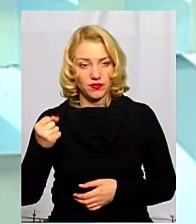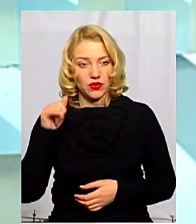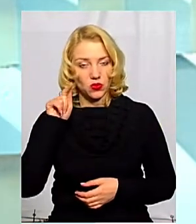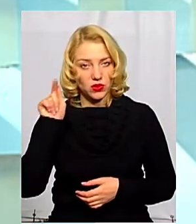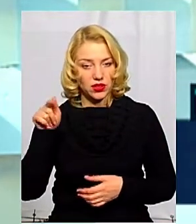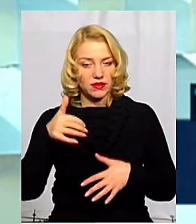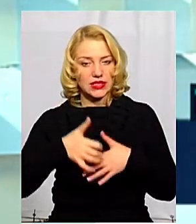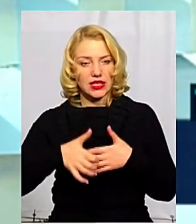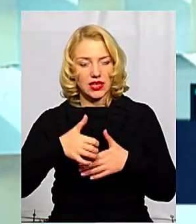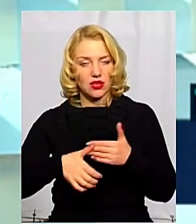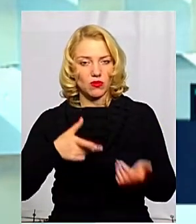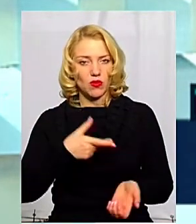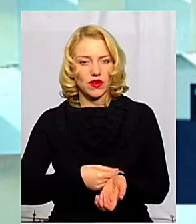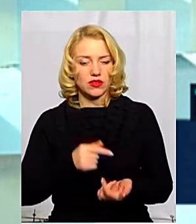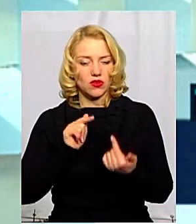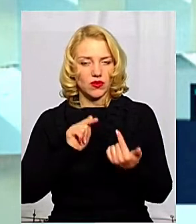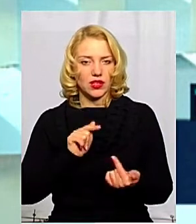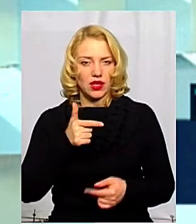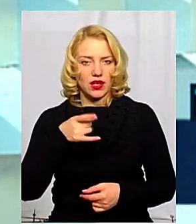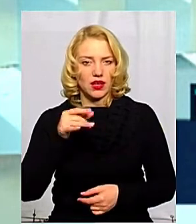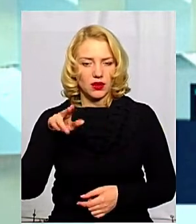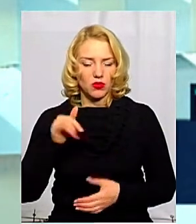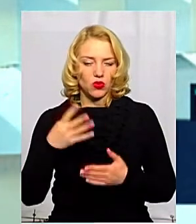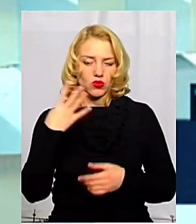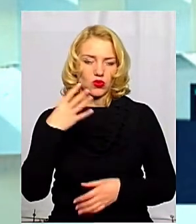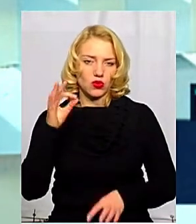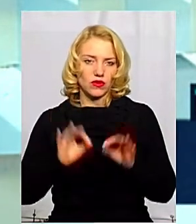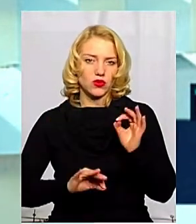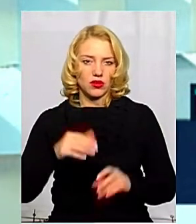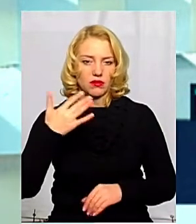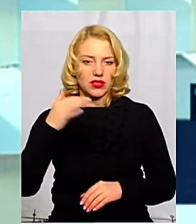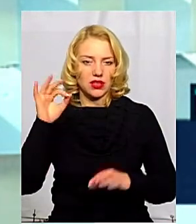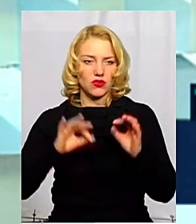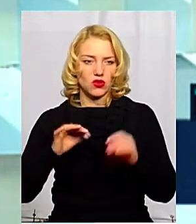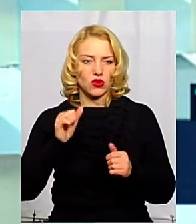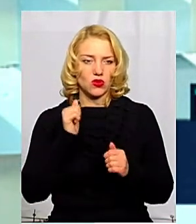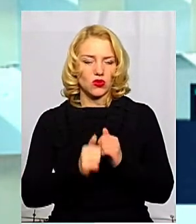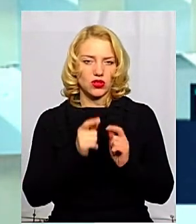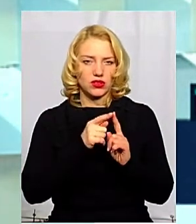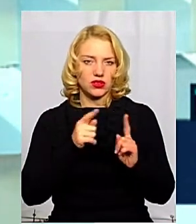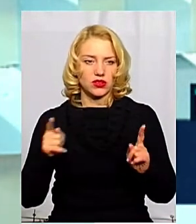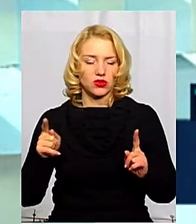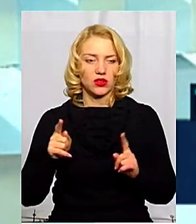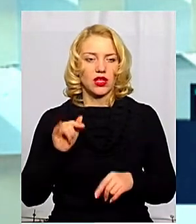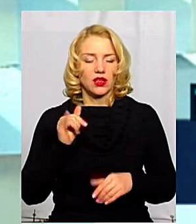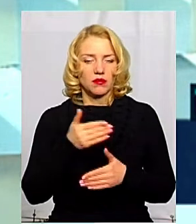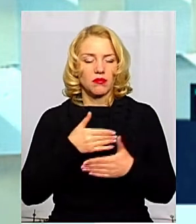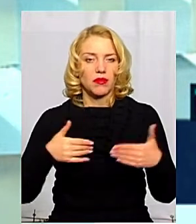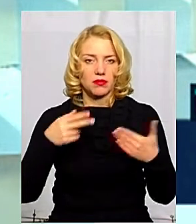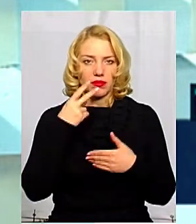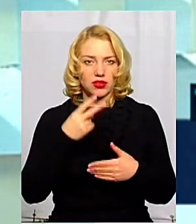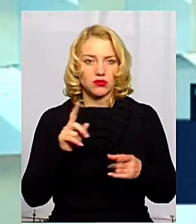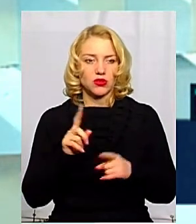там в середньому вакцинуються від грипу від 40% до 50% в кожен епідемічний сезон. І ми